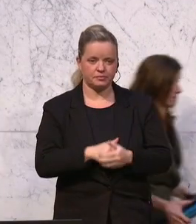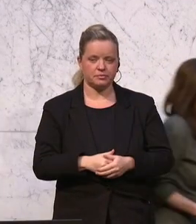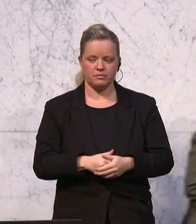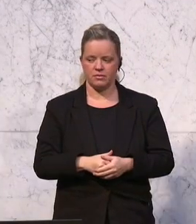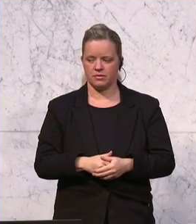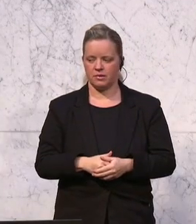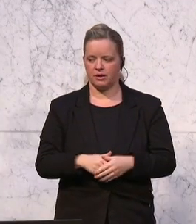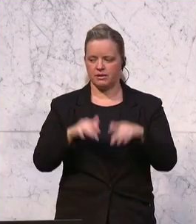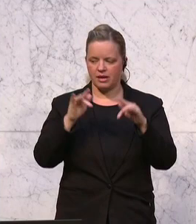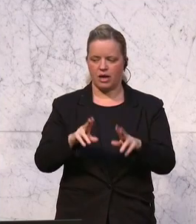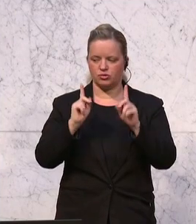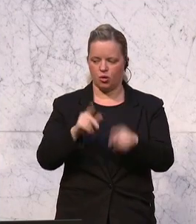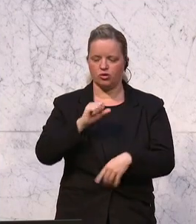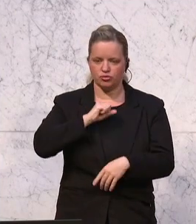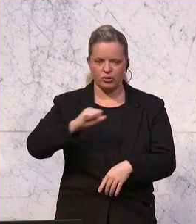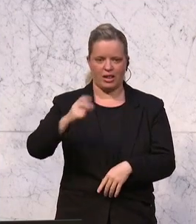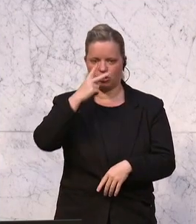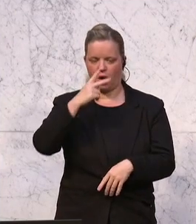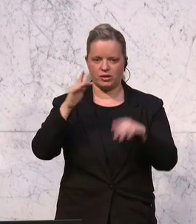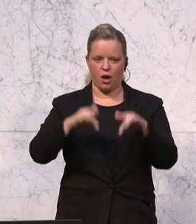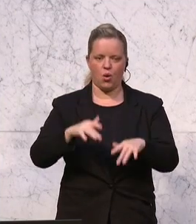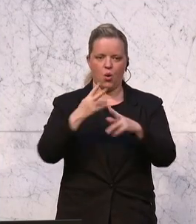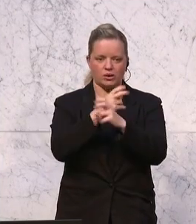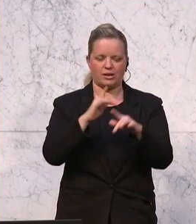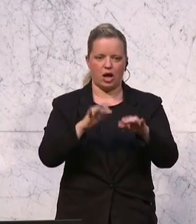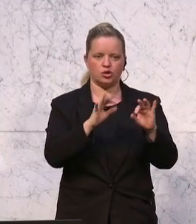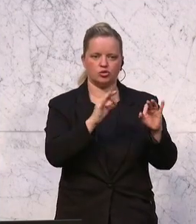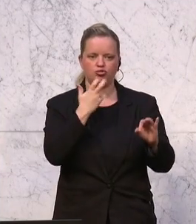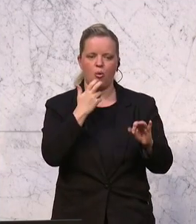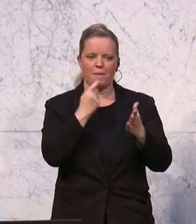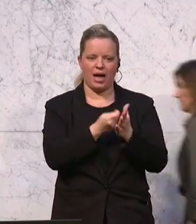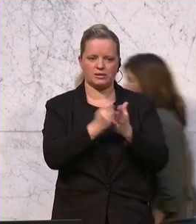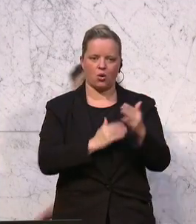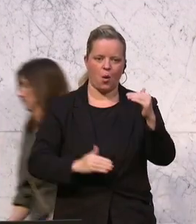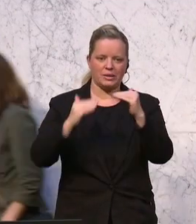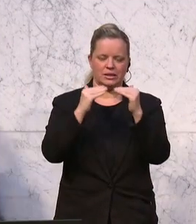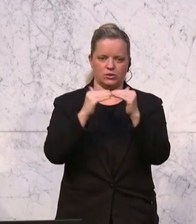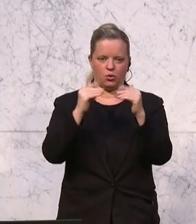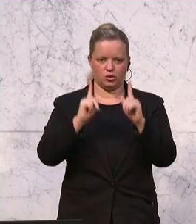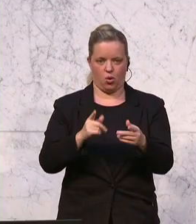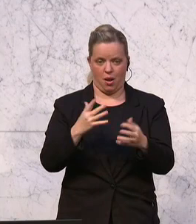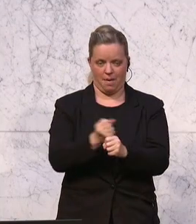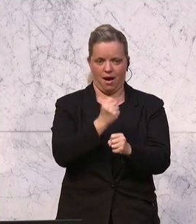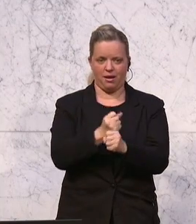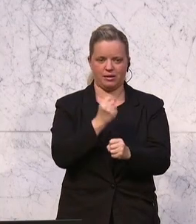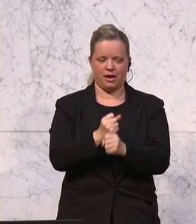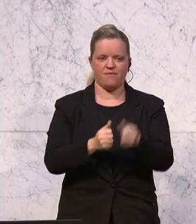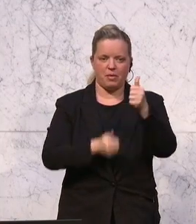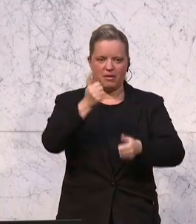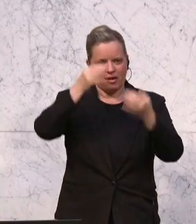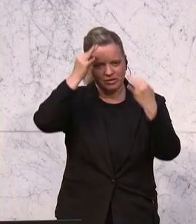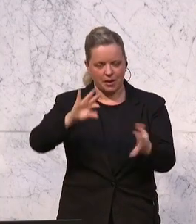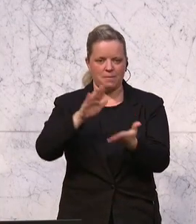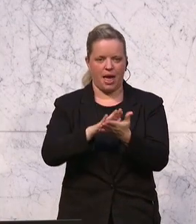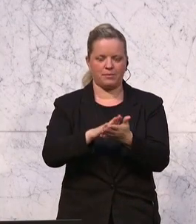schnellstens schauen, dass auch Österreich Strompreiskompensationen in diesem Land schafft, damit die Wettbewerbsfähigkeit gegeben ist und